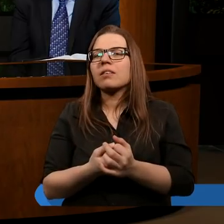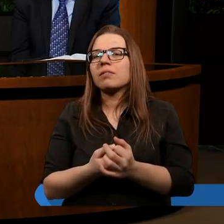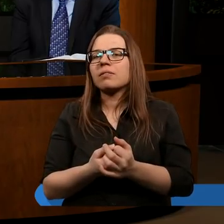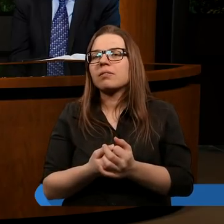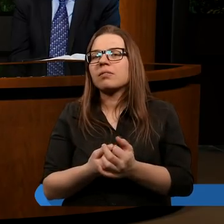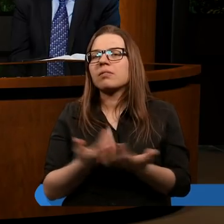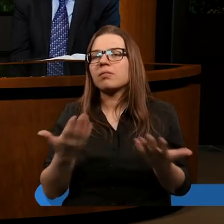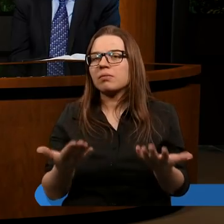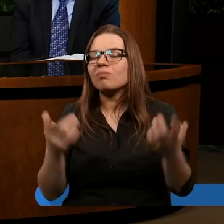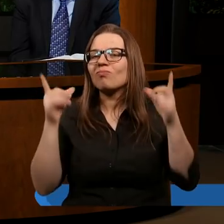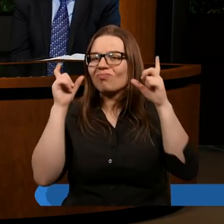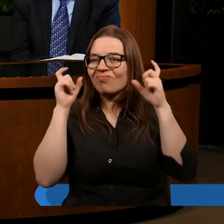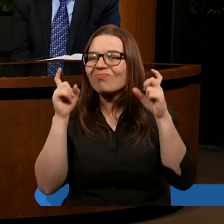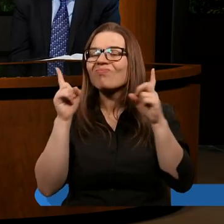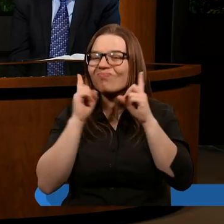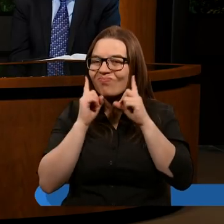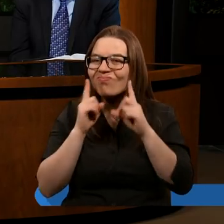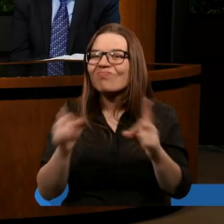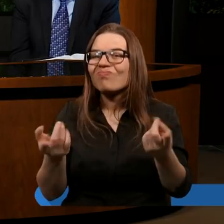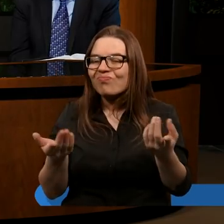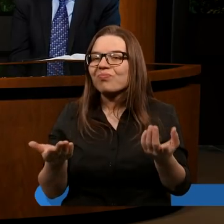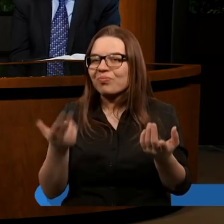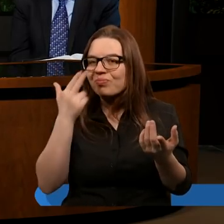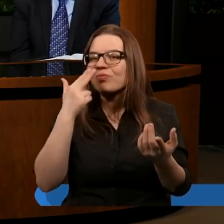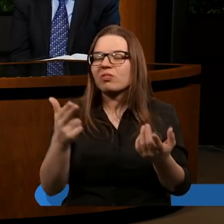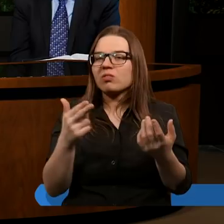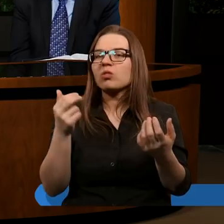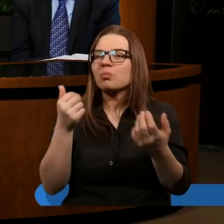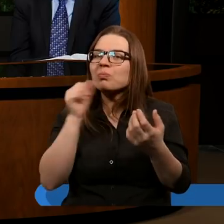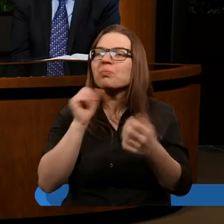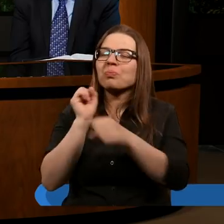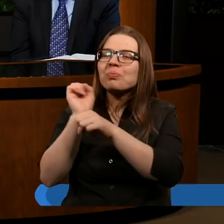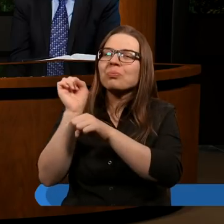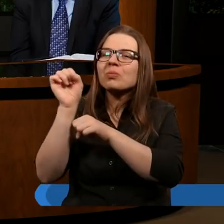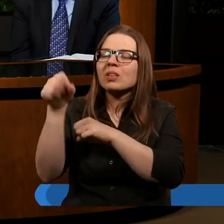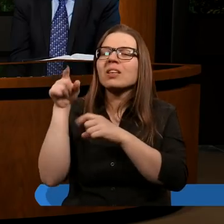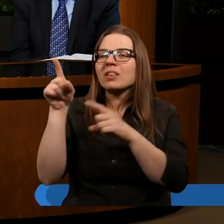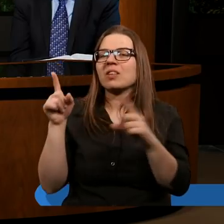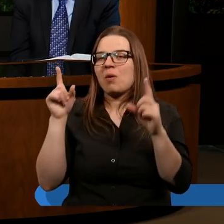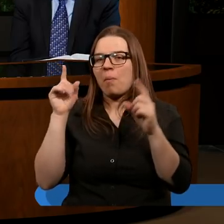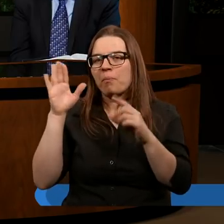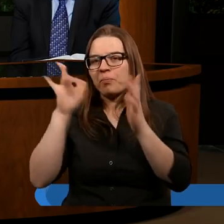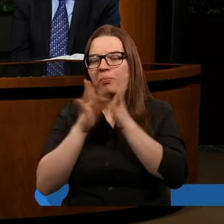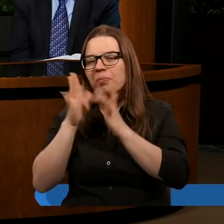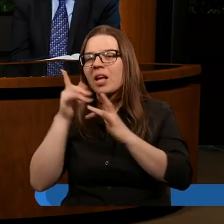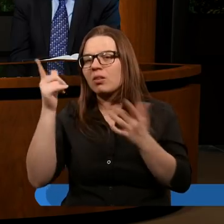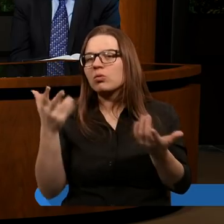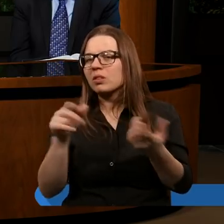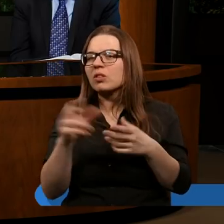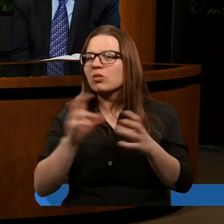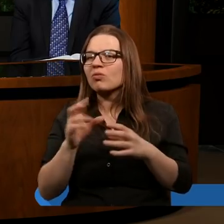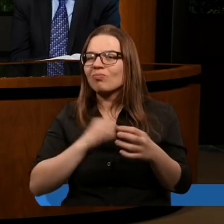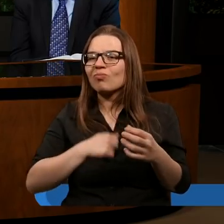No szatan rzeczywiście wysłał jeźdźca siwego i śmierć idzie i grób za nim.